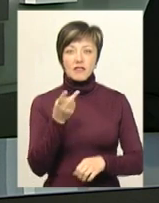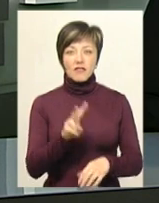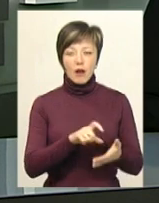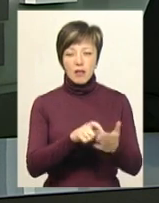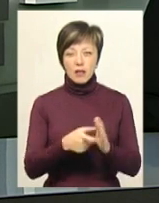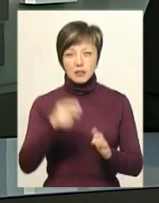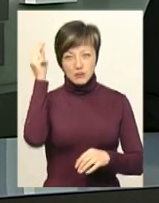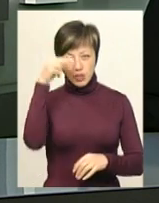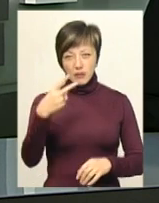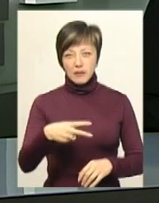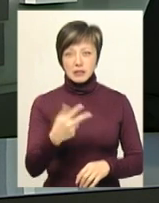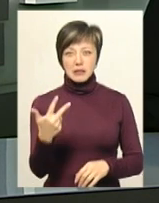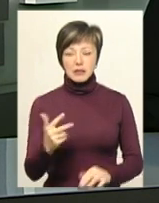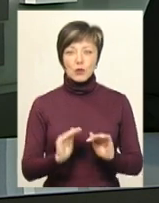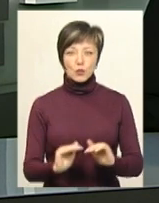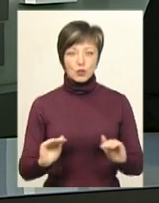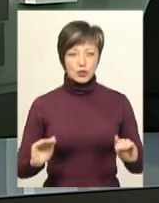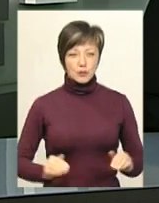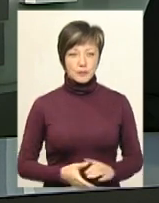класи, де навчаються 23 учні.